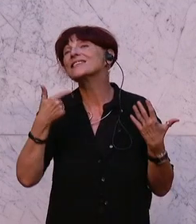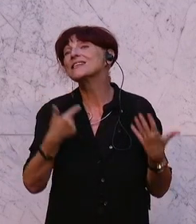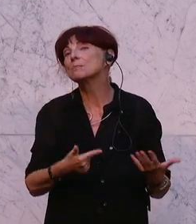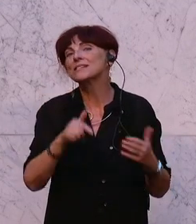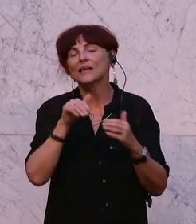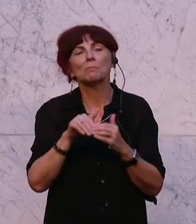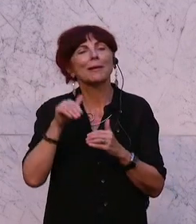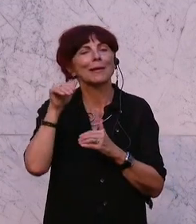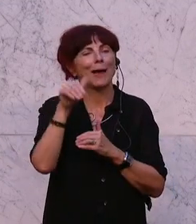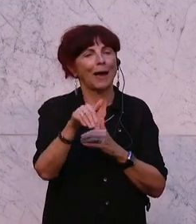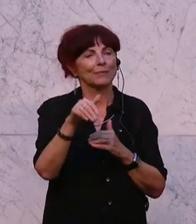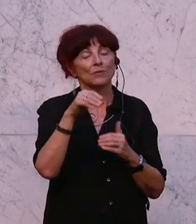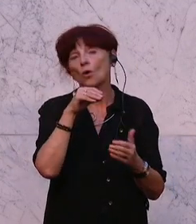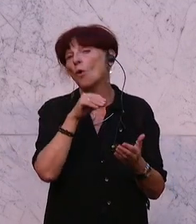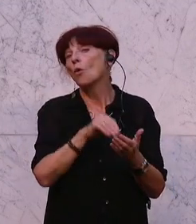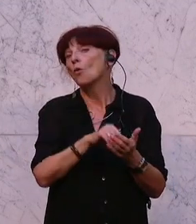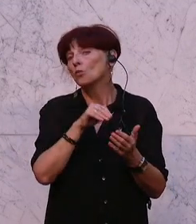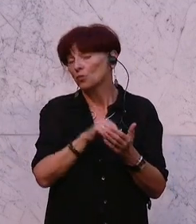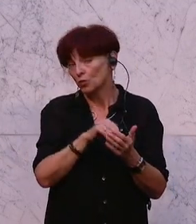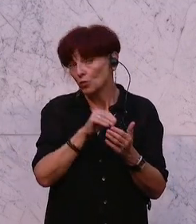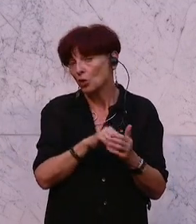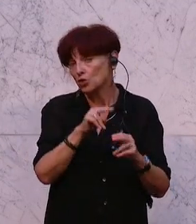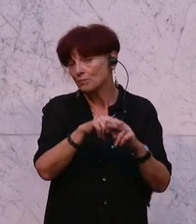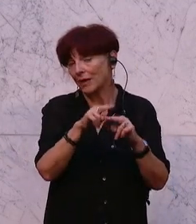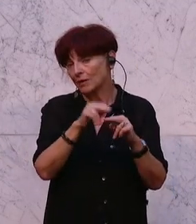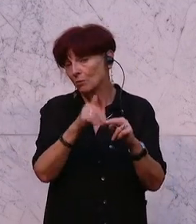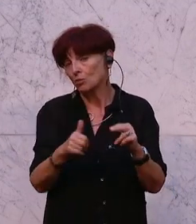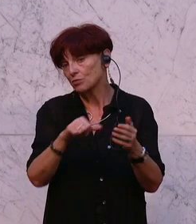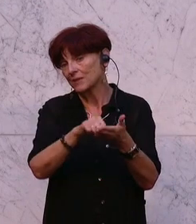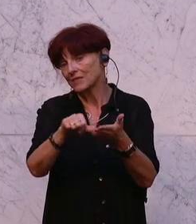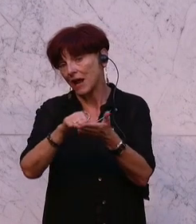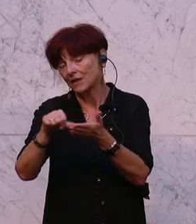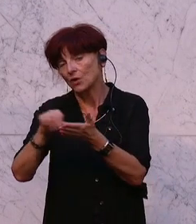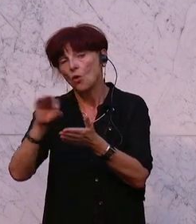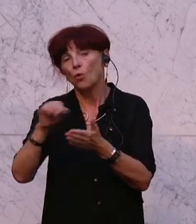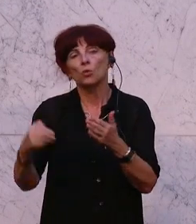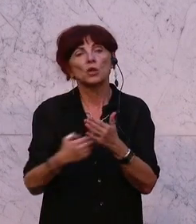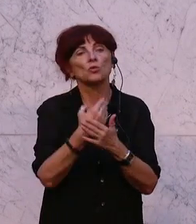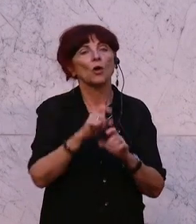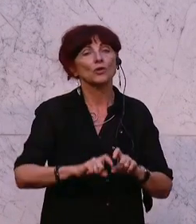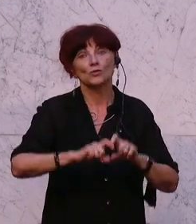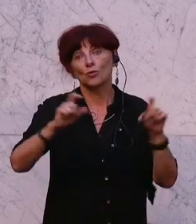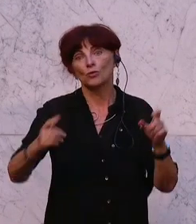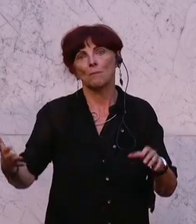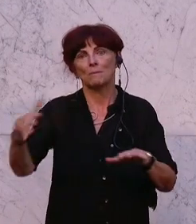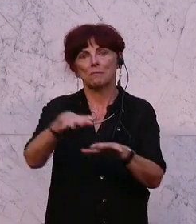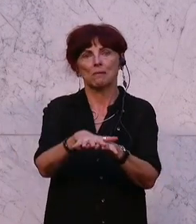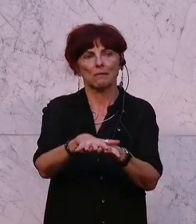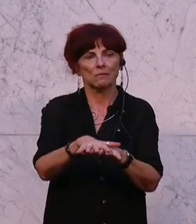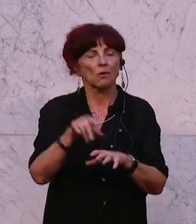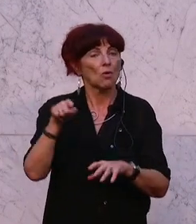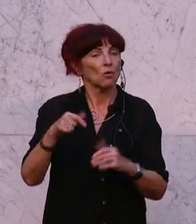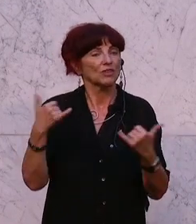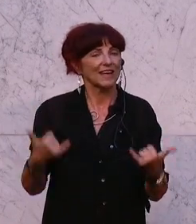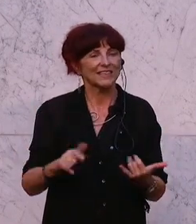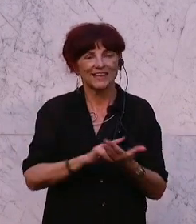sind hier noch weiter vorhanden, müssen von den Steuerzahlern noch irgendwie bedeckt werden oder durch neue Schulden bedeckt werden. Und das in einer Zeit